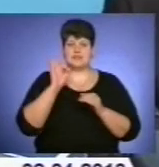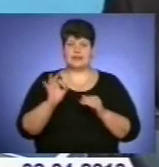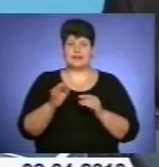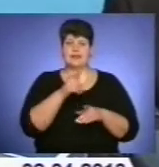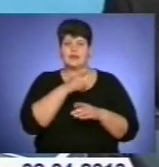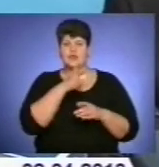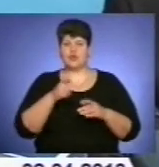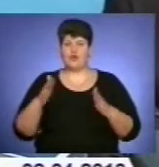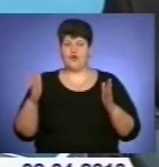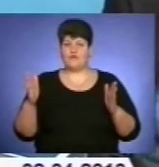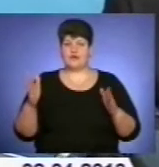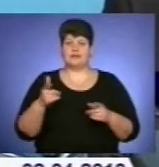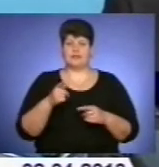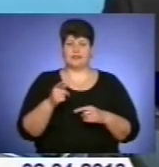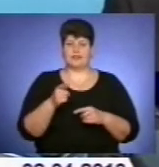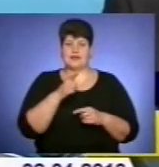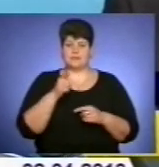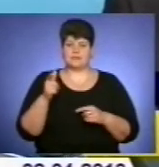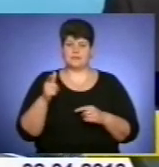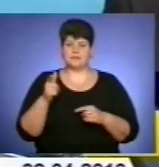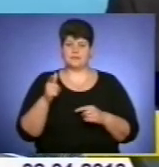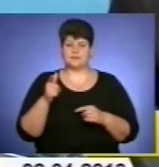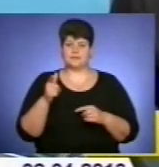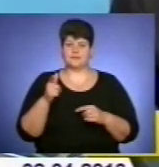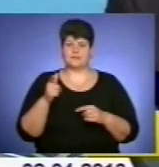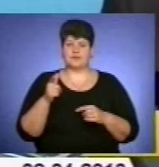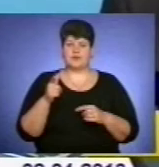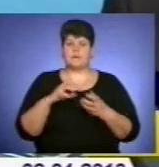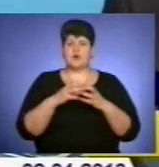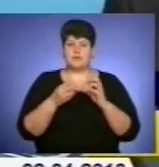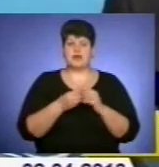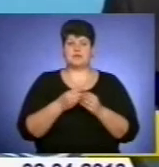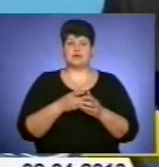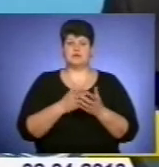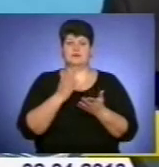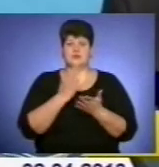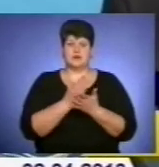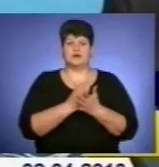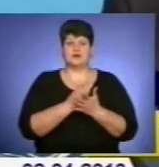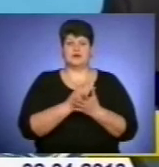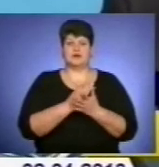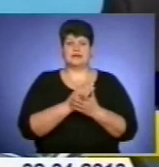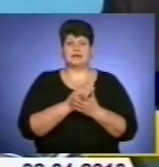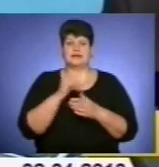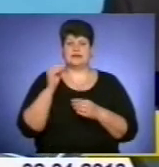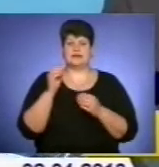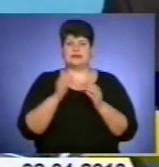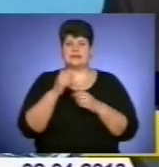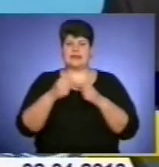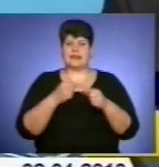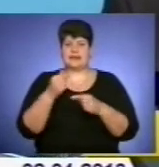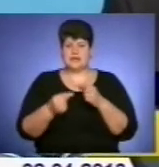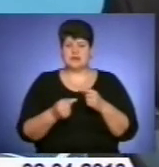ситуацію, коли проблеми накопичуються десятиліттями, а бюджет у нас